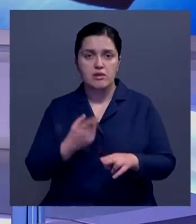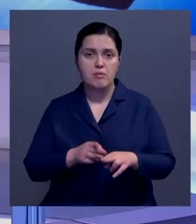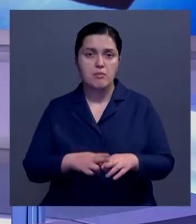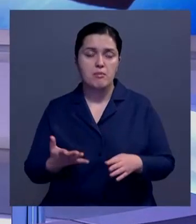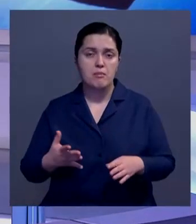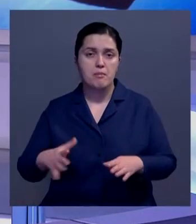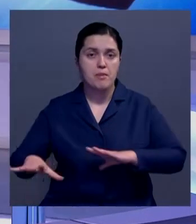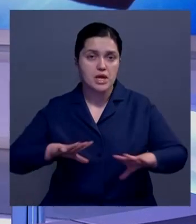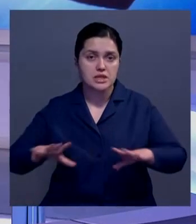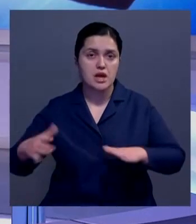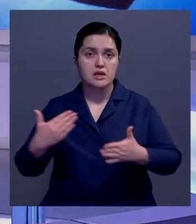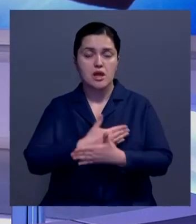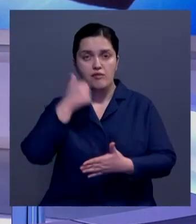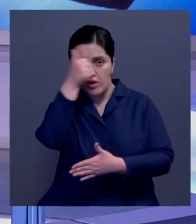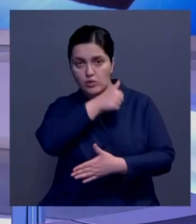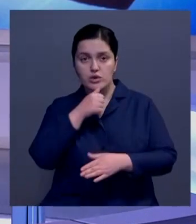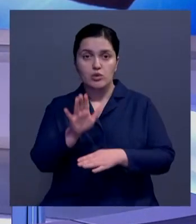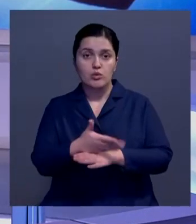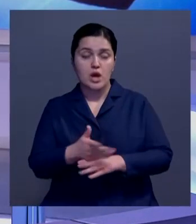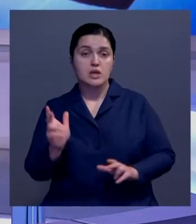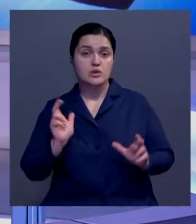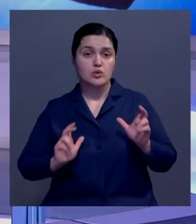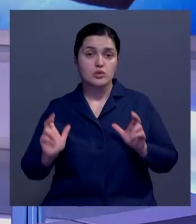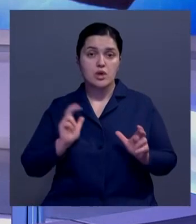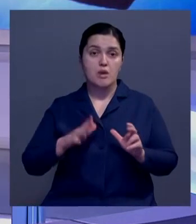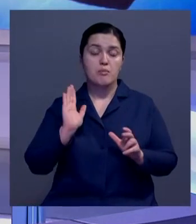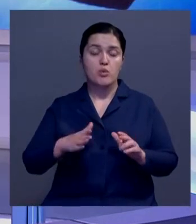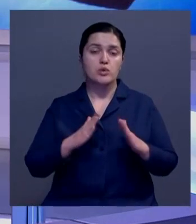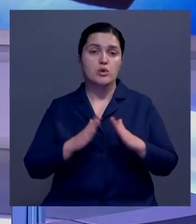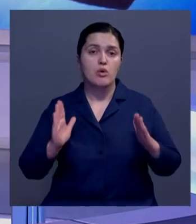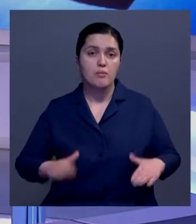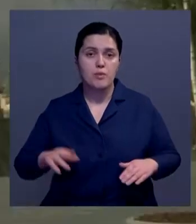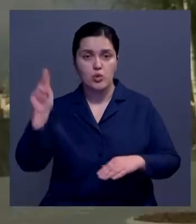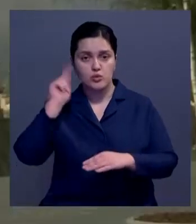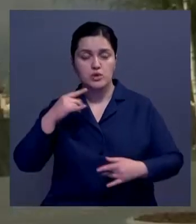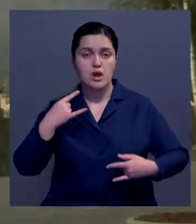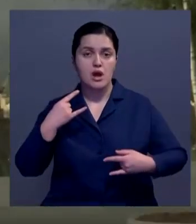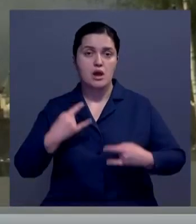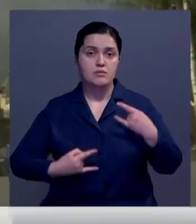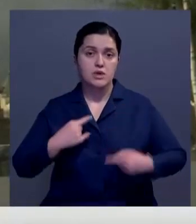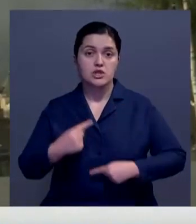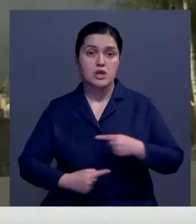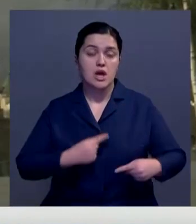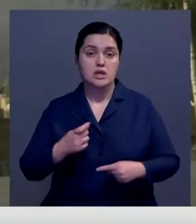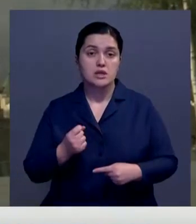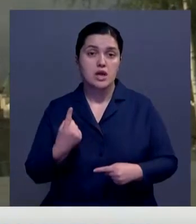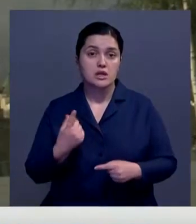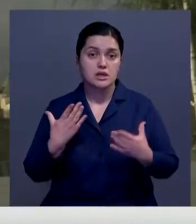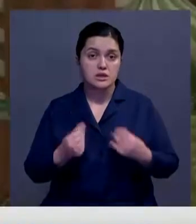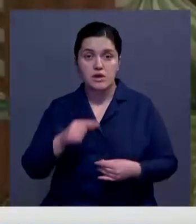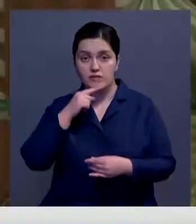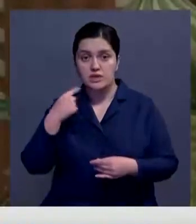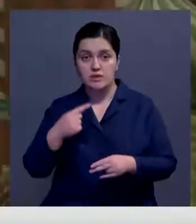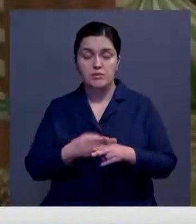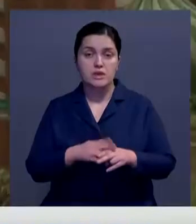рождественские базары, новогодние гуляния. Студентов вузов и колледжей переведут на дистанционку. Между тем, за минувшие сутки